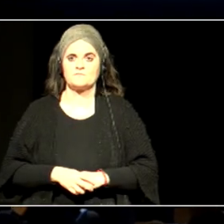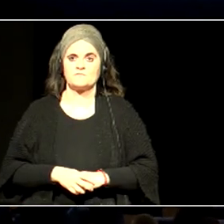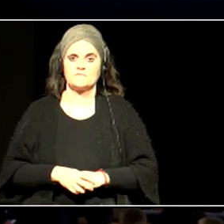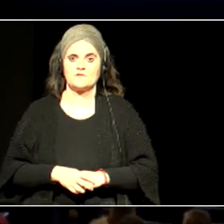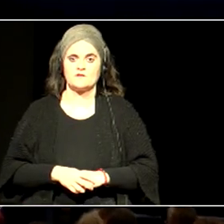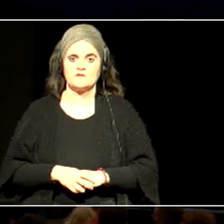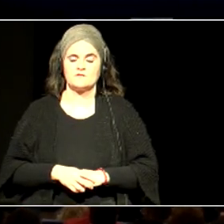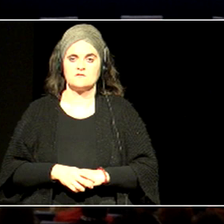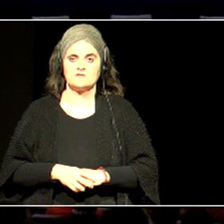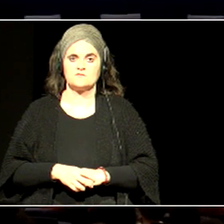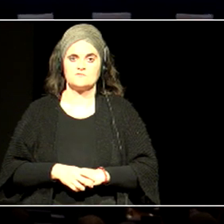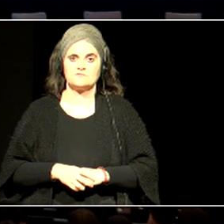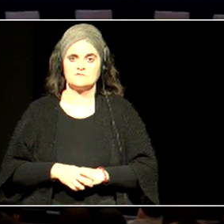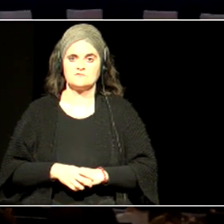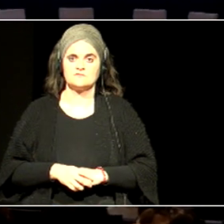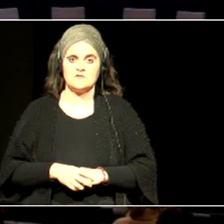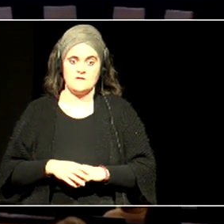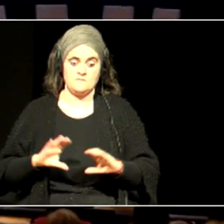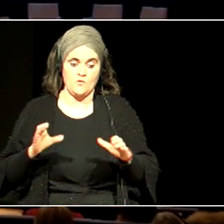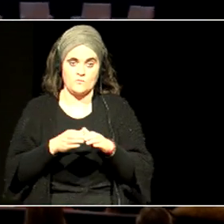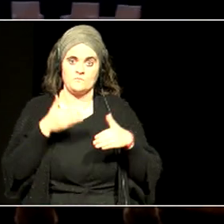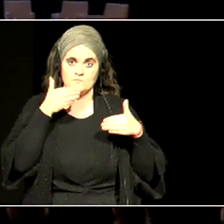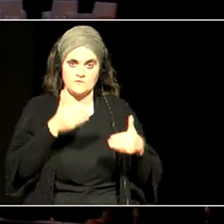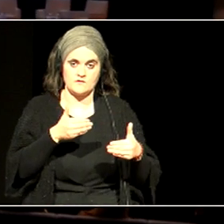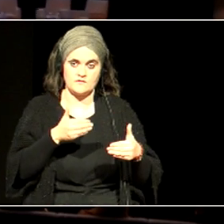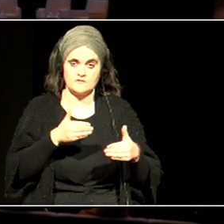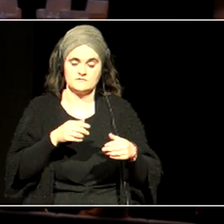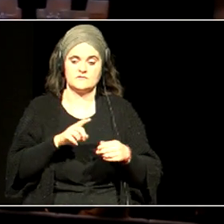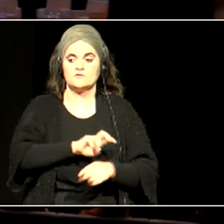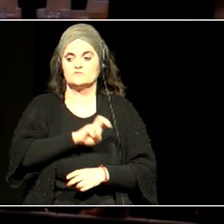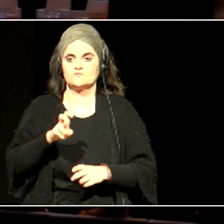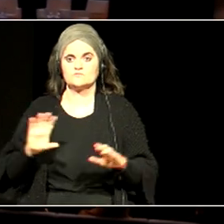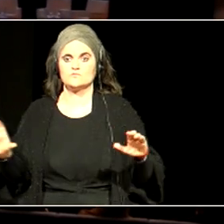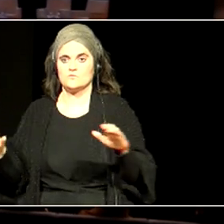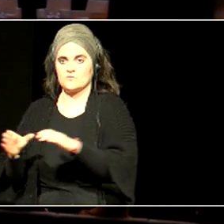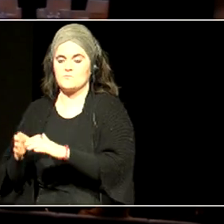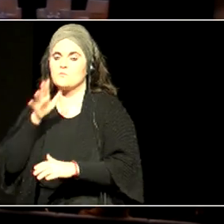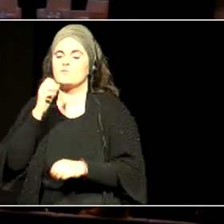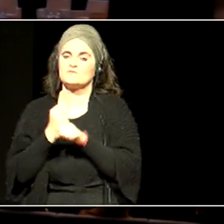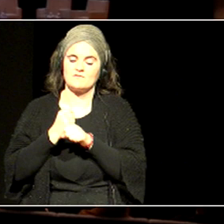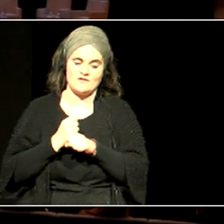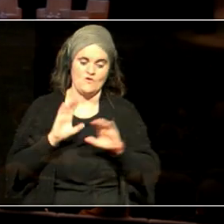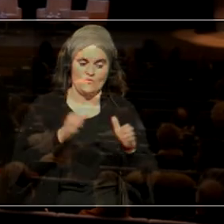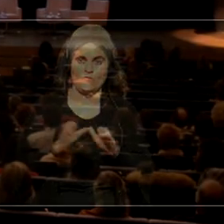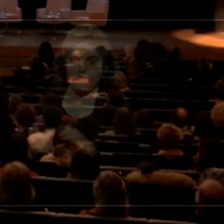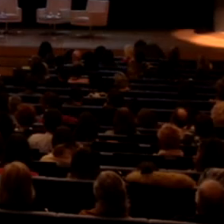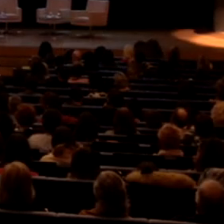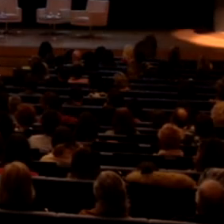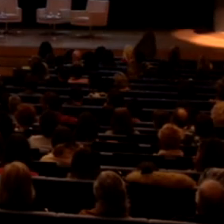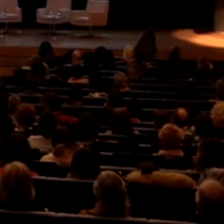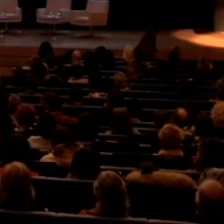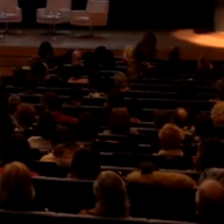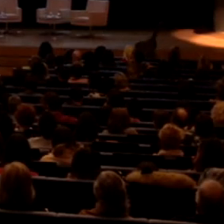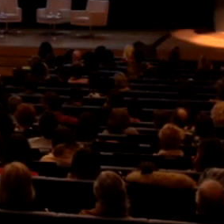horrek, talde horri eskerrak eman behar dizkiegu, eta gero, bigarren talde bat, bitalde talan egindugu, eta talde bi etan egindako lana,